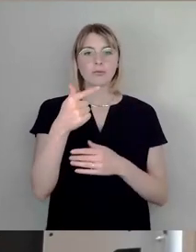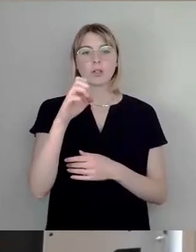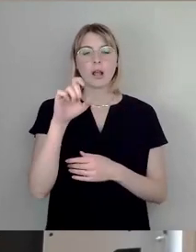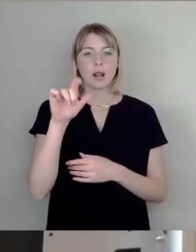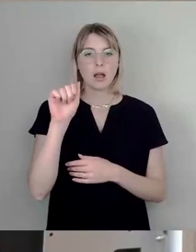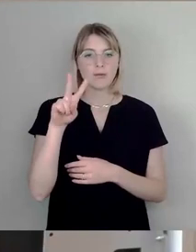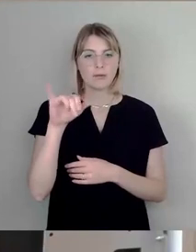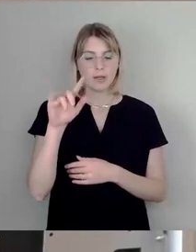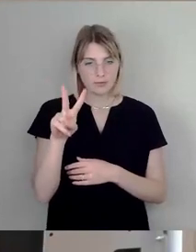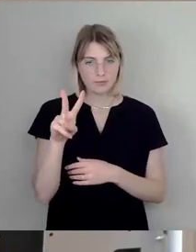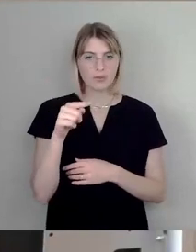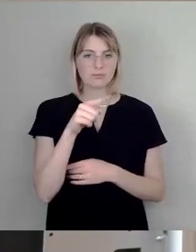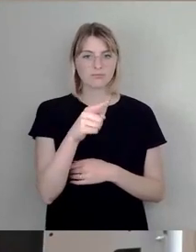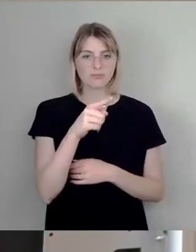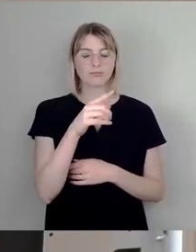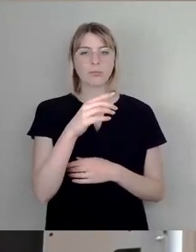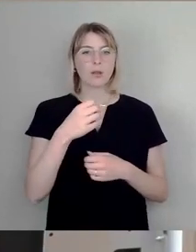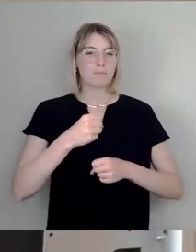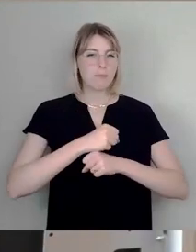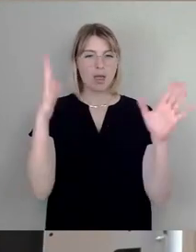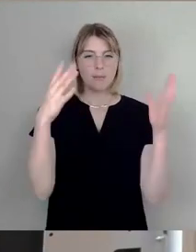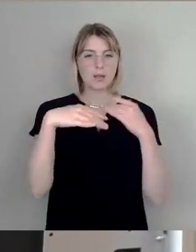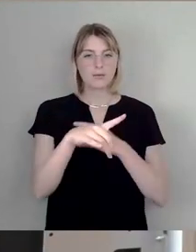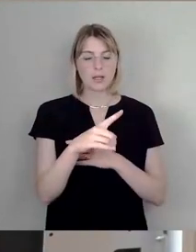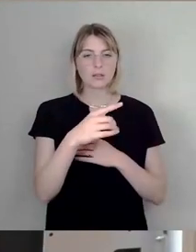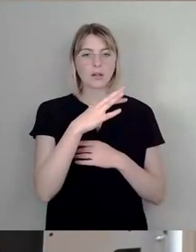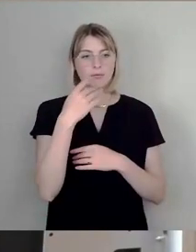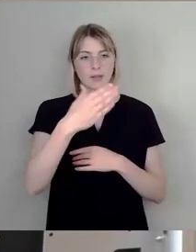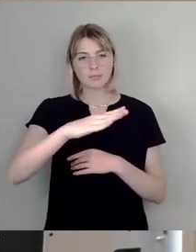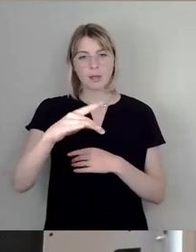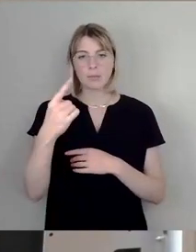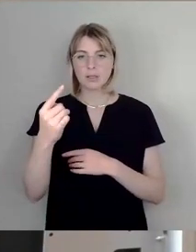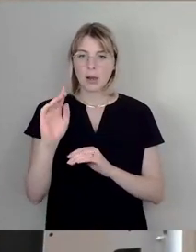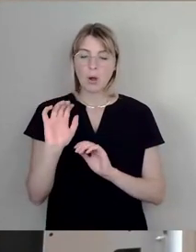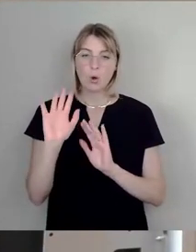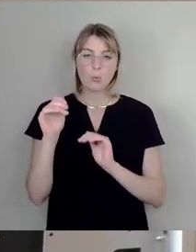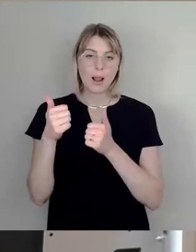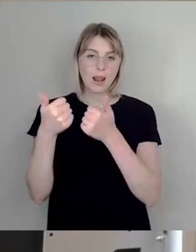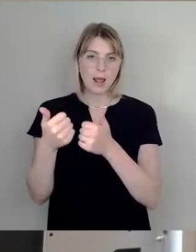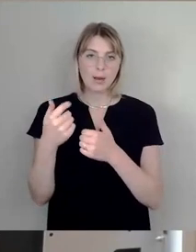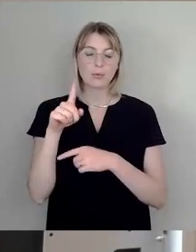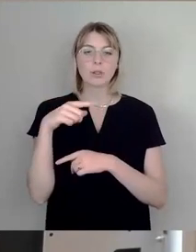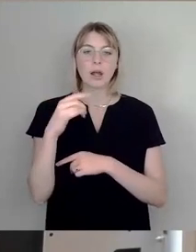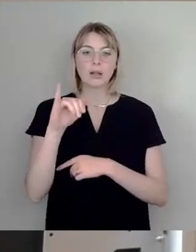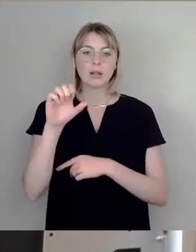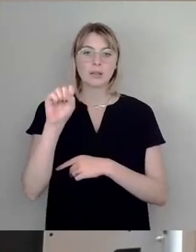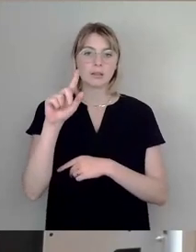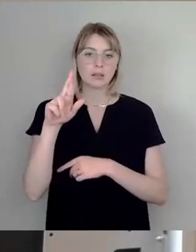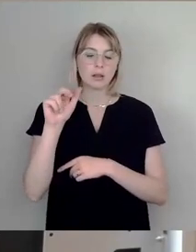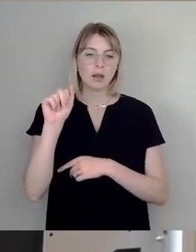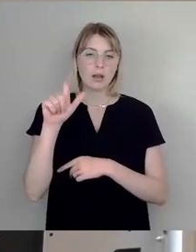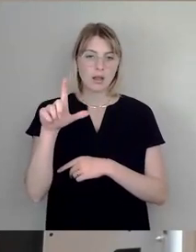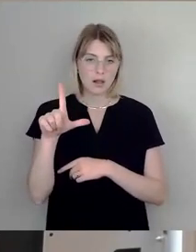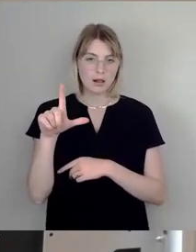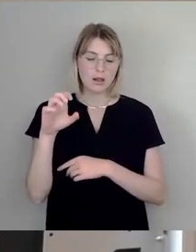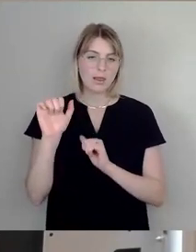umgekommen sind, und hat dort überlebt, hat dann in Israel gelebt. Sie war zehn Jahre von ihrem Mann getrennt. Ihr Mann kam